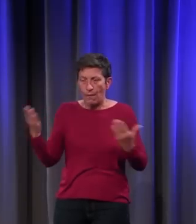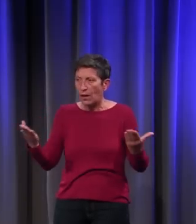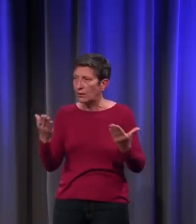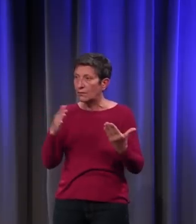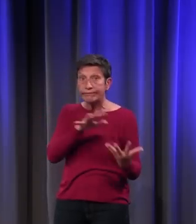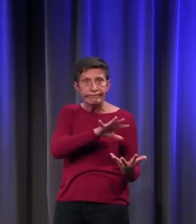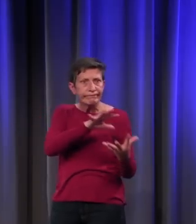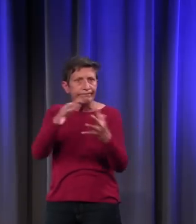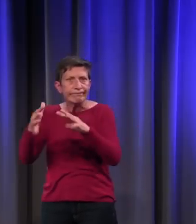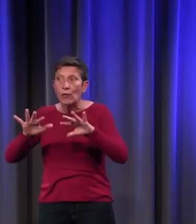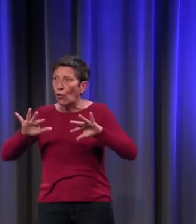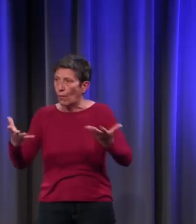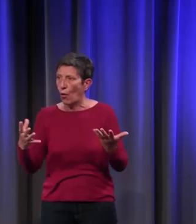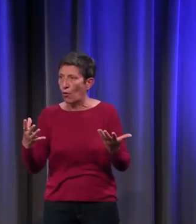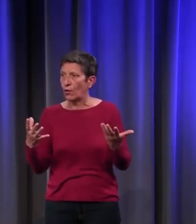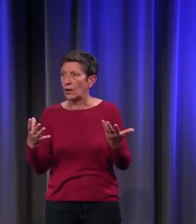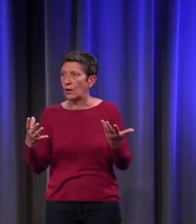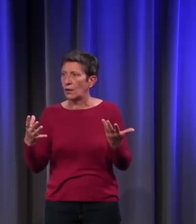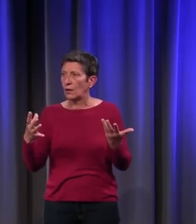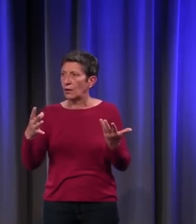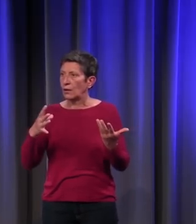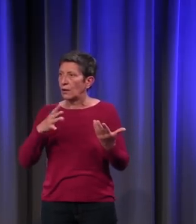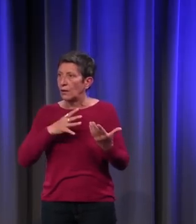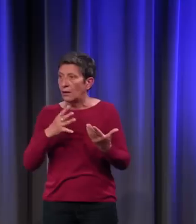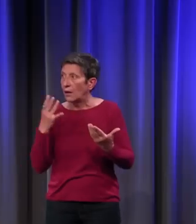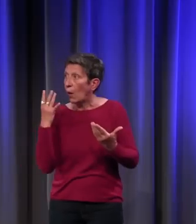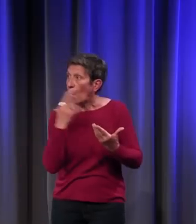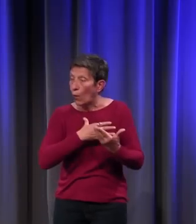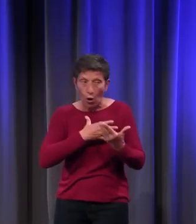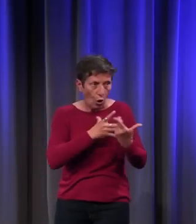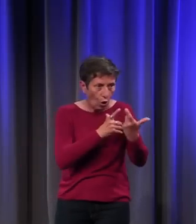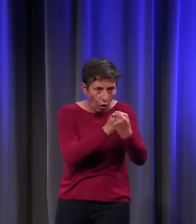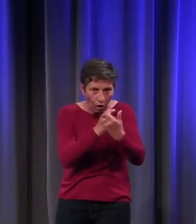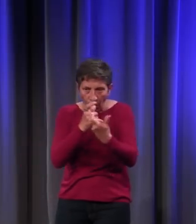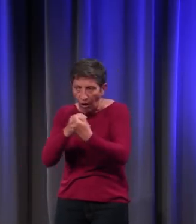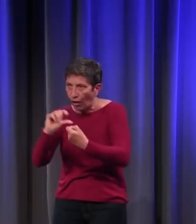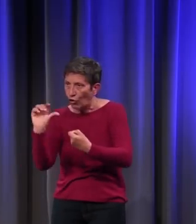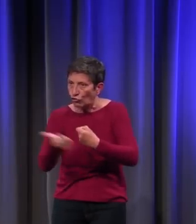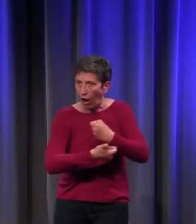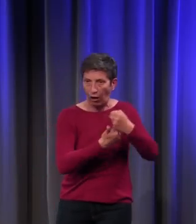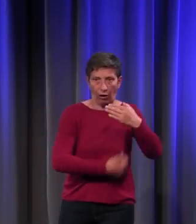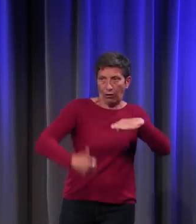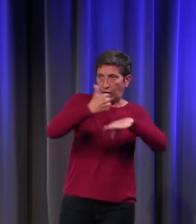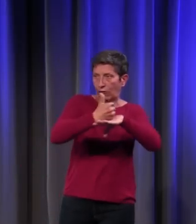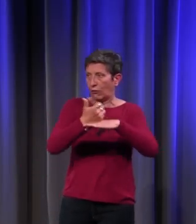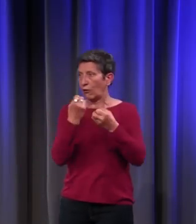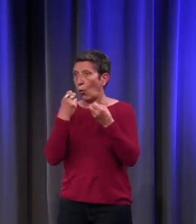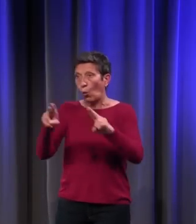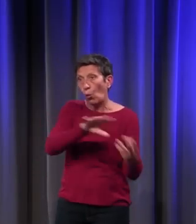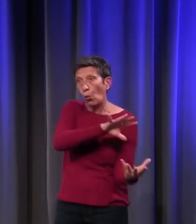en fait, la couleur, s'il y avait eu une couleur précise pour les fonctions d'autorité ou si jamais ça avait évolué progressivement.